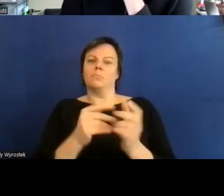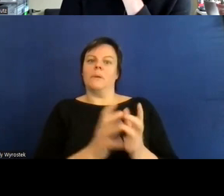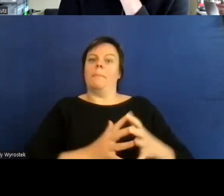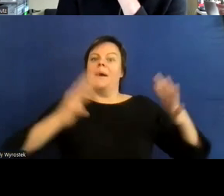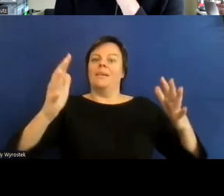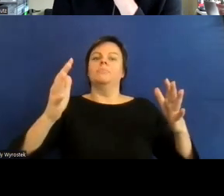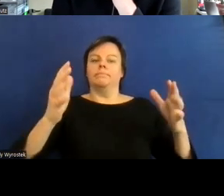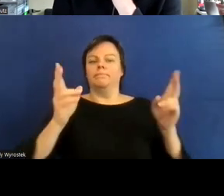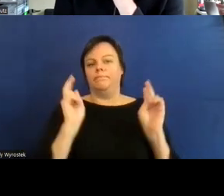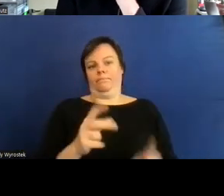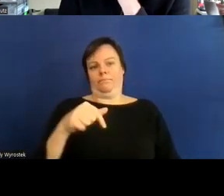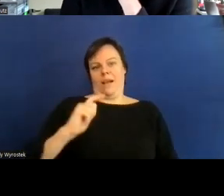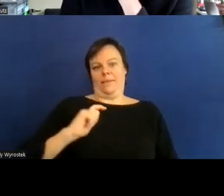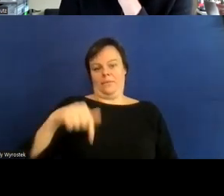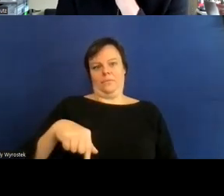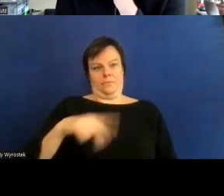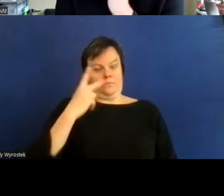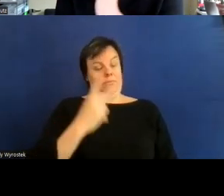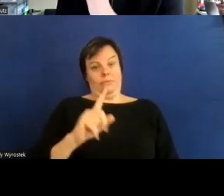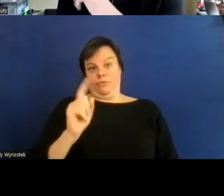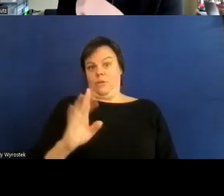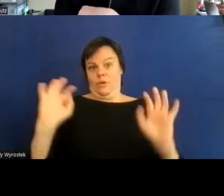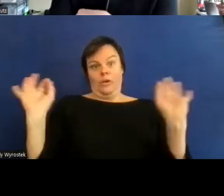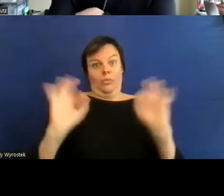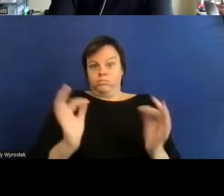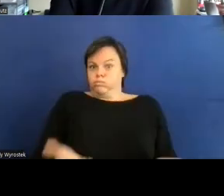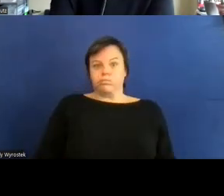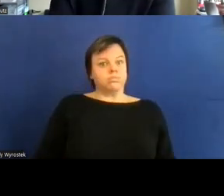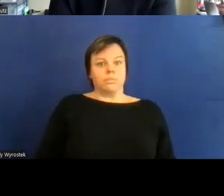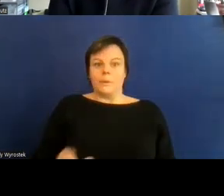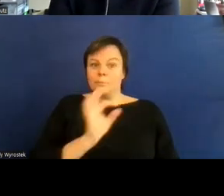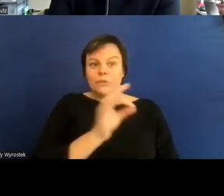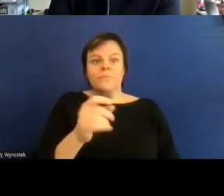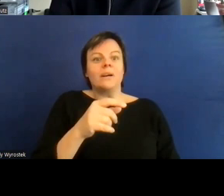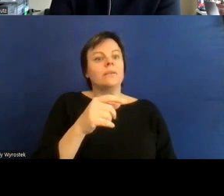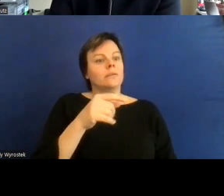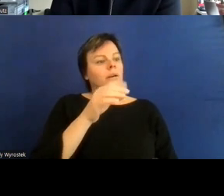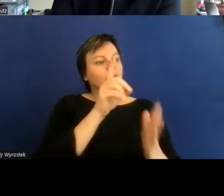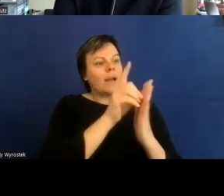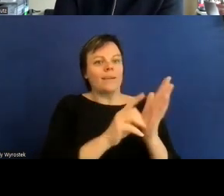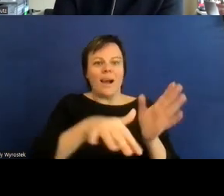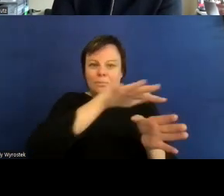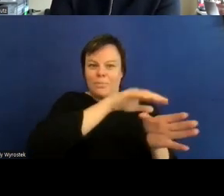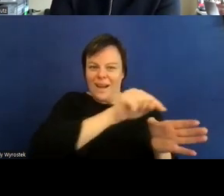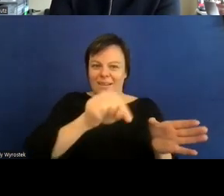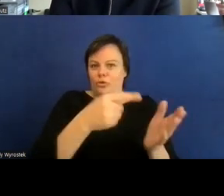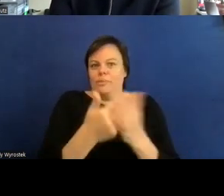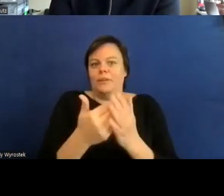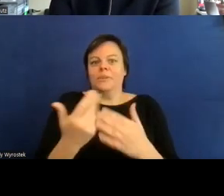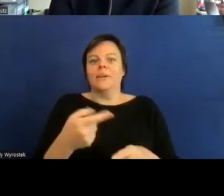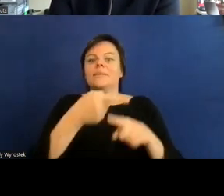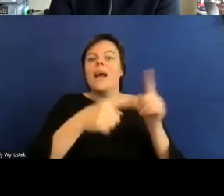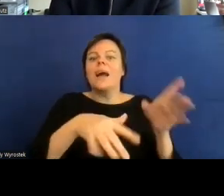erschreckend dass also bestimmte teilbereiche wie zum beispiel der teilbereich der psychischen behinderungen plus 57